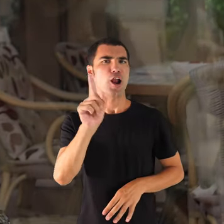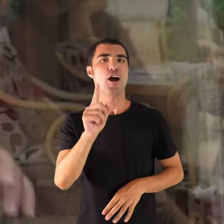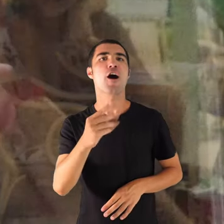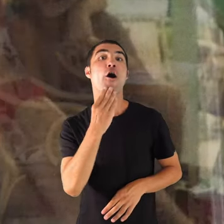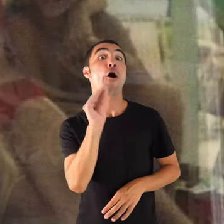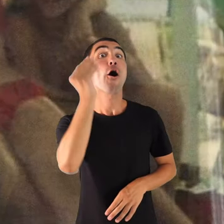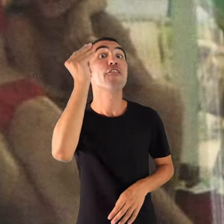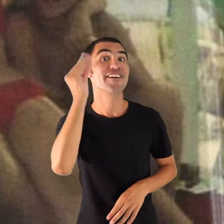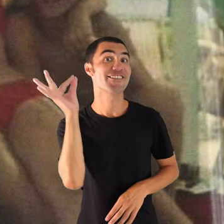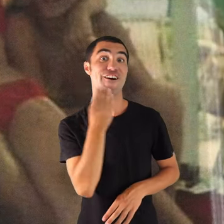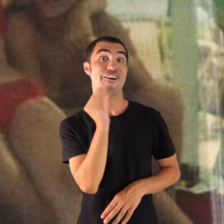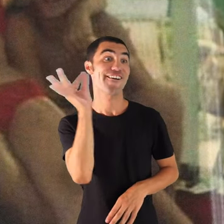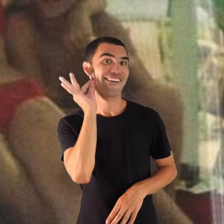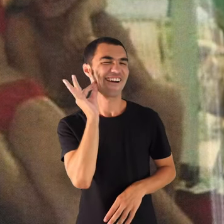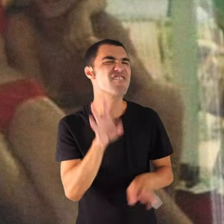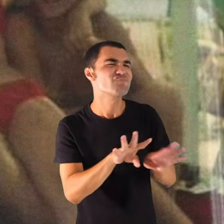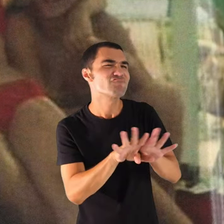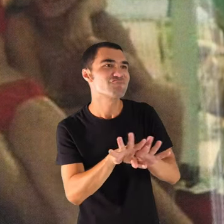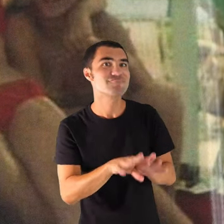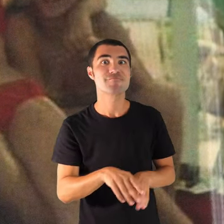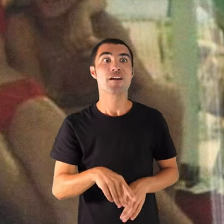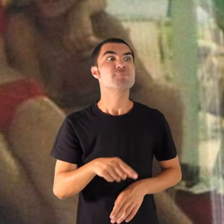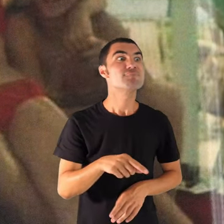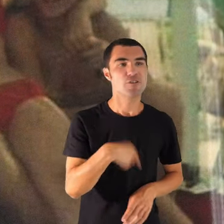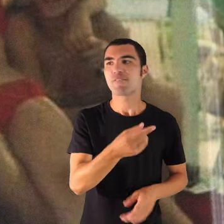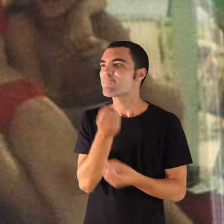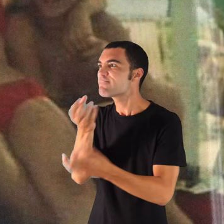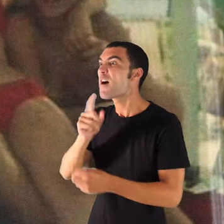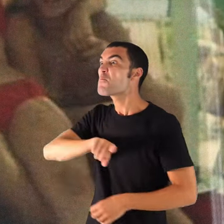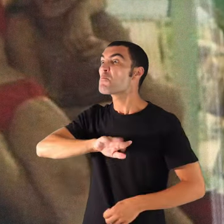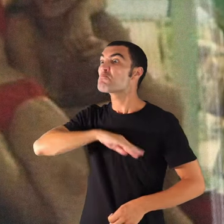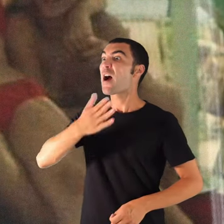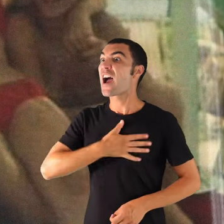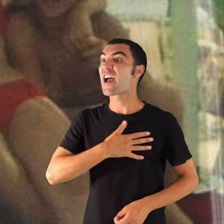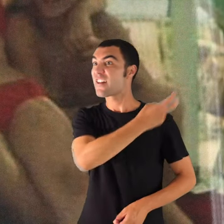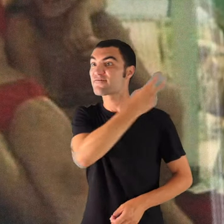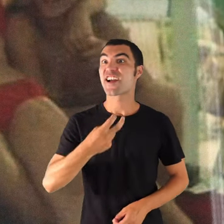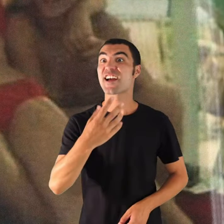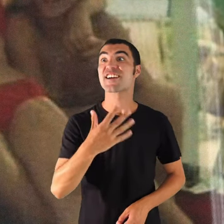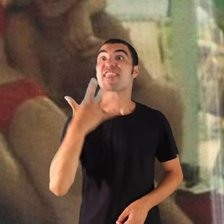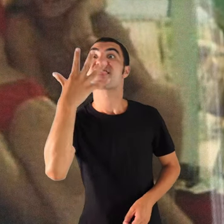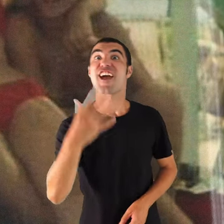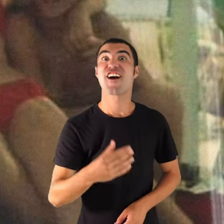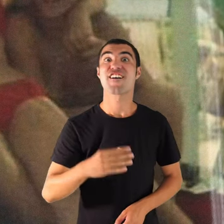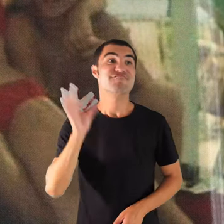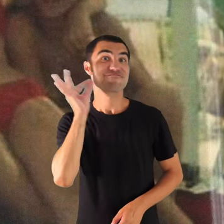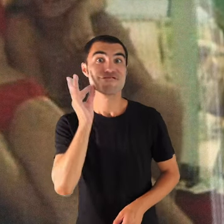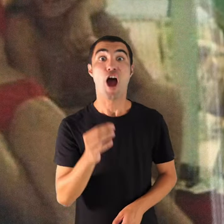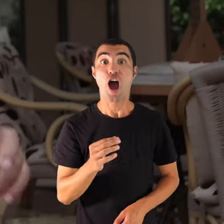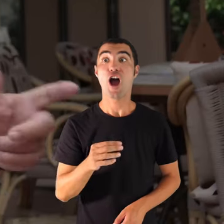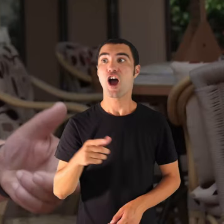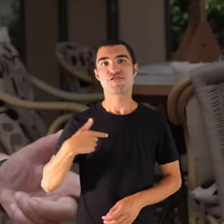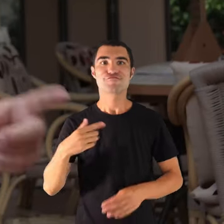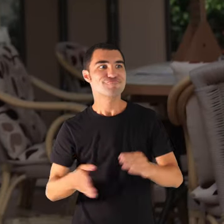i ahí venia en Jaume i demà, demà n'arriben tantes, al tanto, ja sabíem s'hora que mal o menys arribaves al tocar